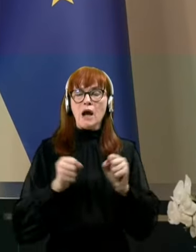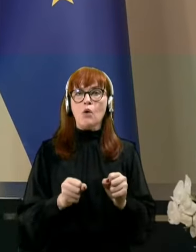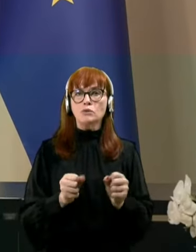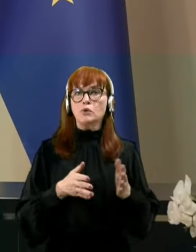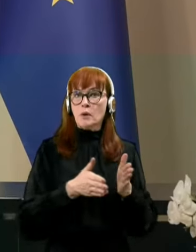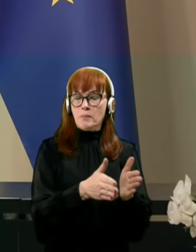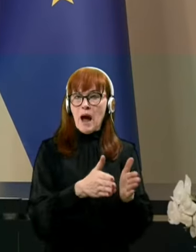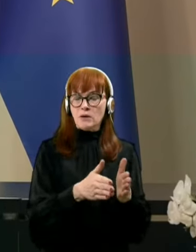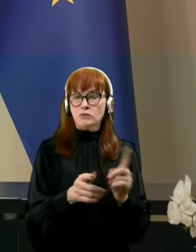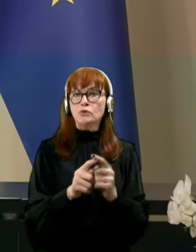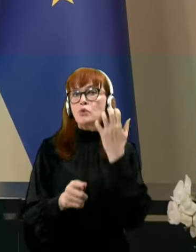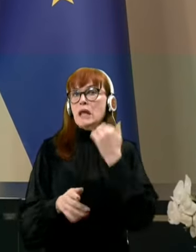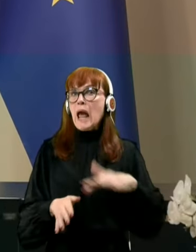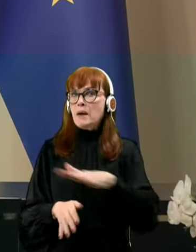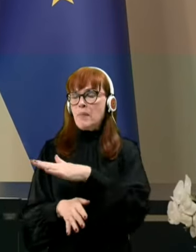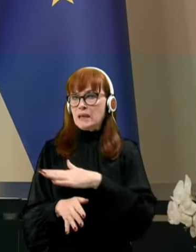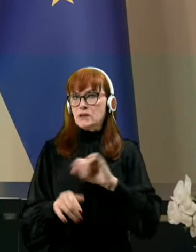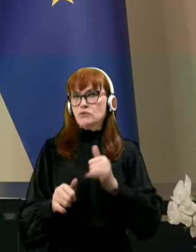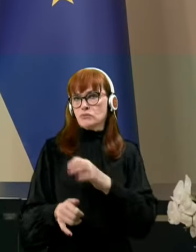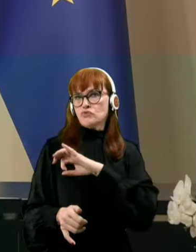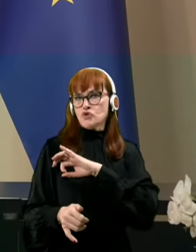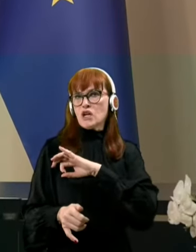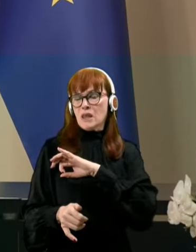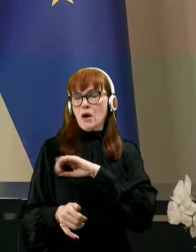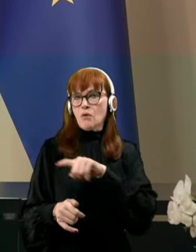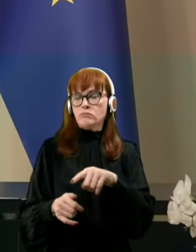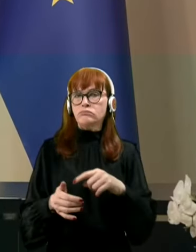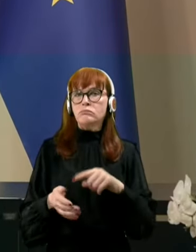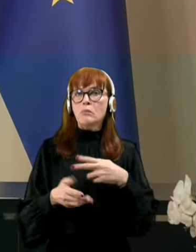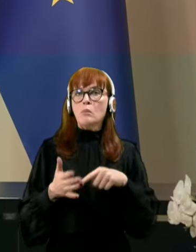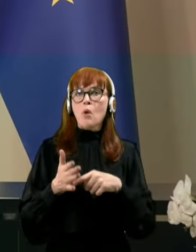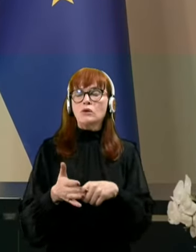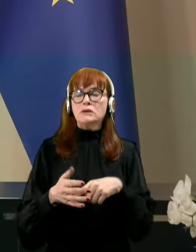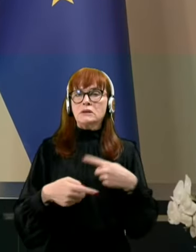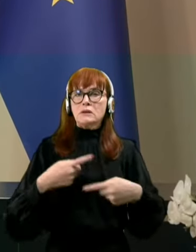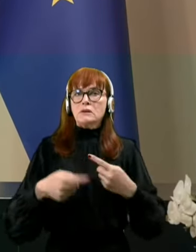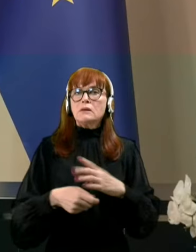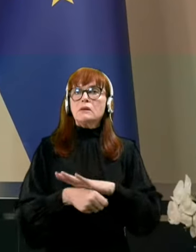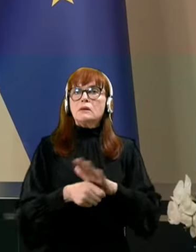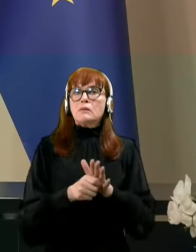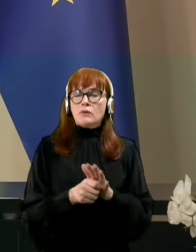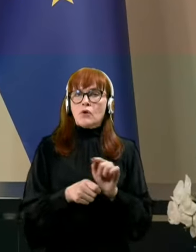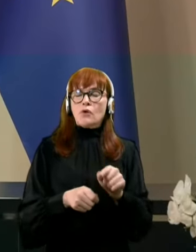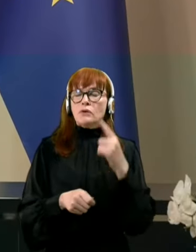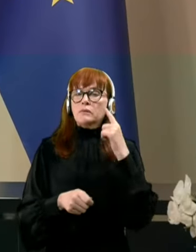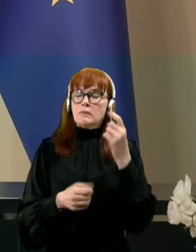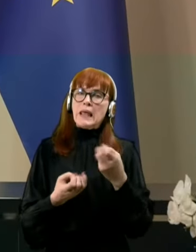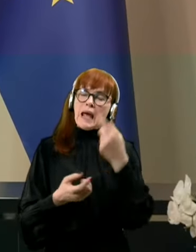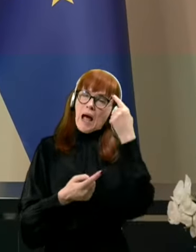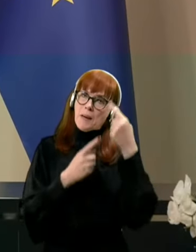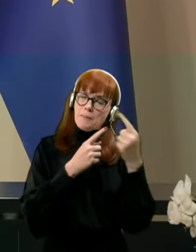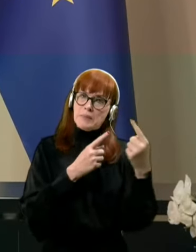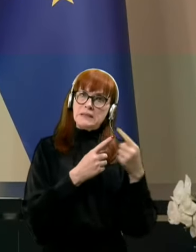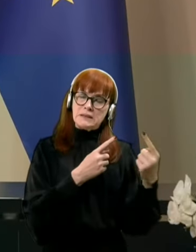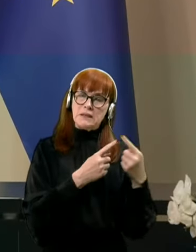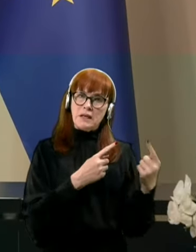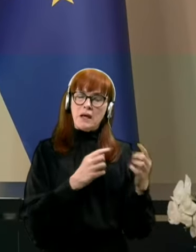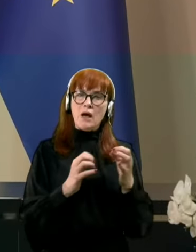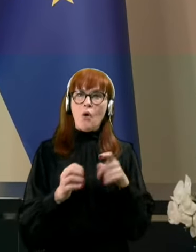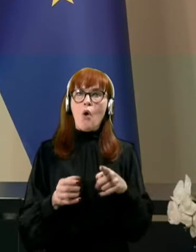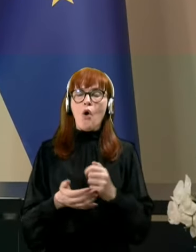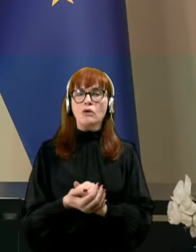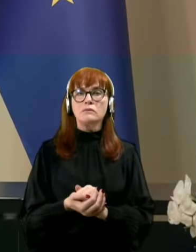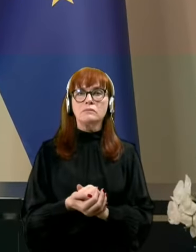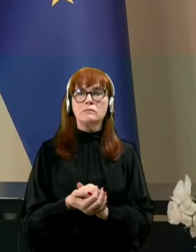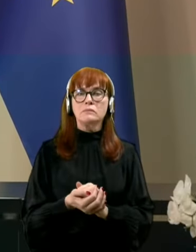najbolj rožnato, posledice epidemije se kažejo tudi na tem področju, pa mi za to dovolite par misli. Vendar